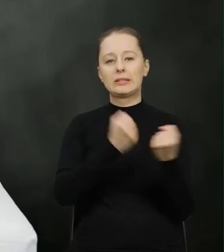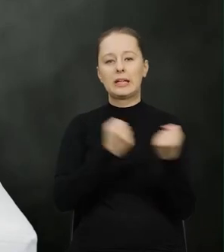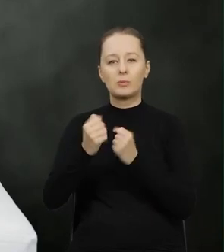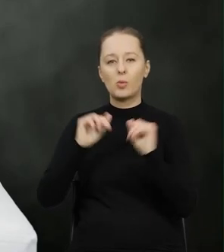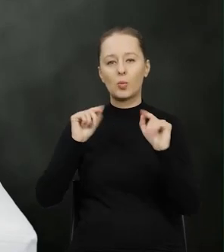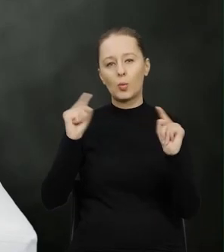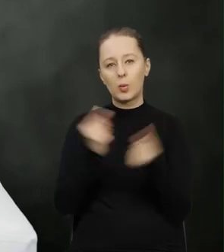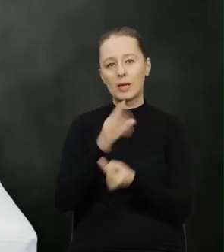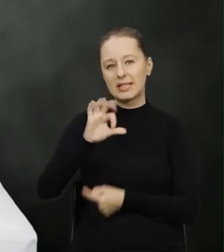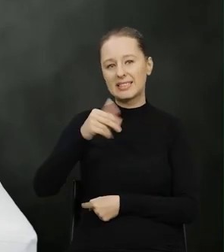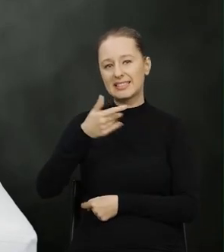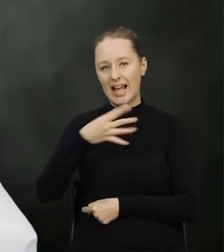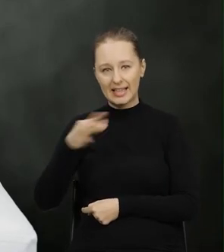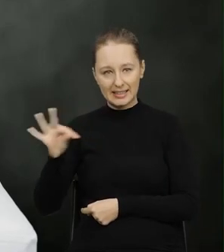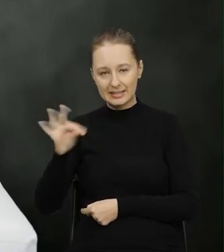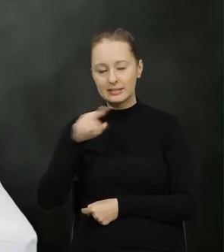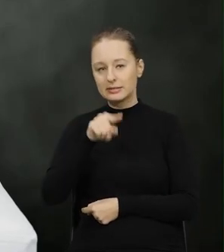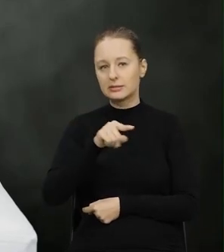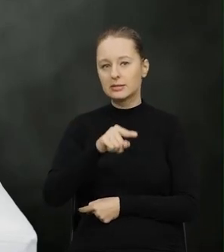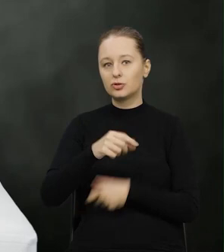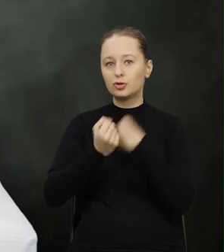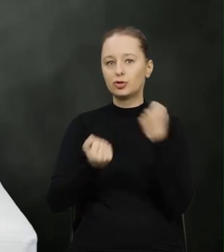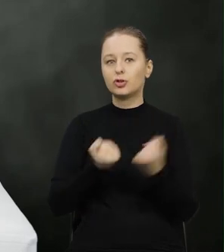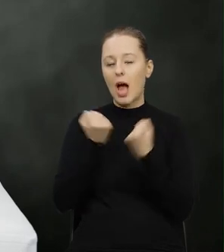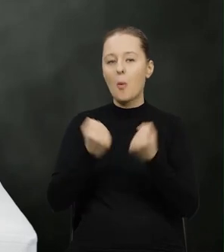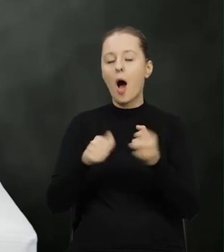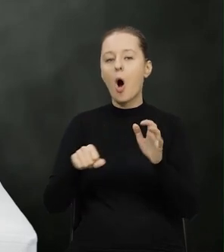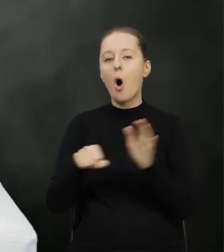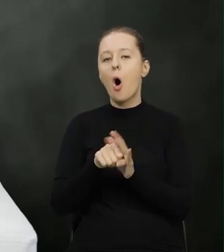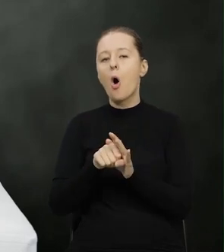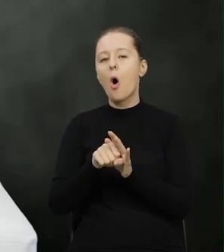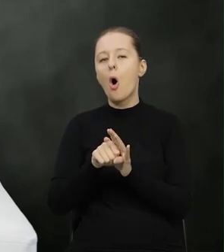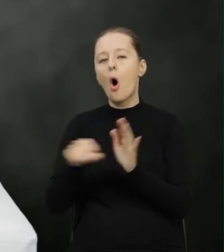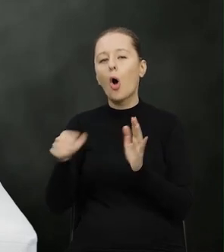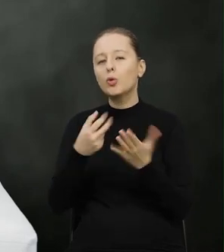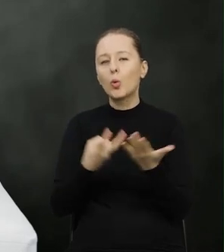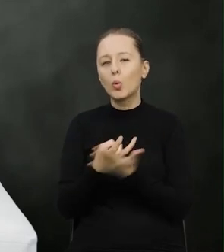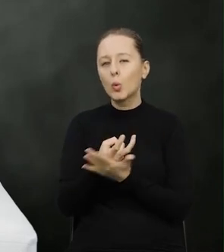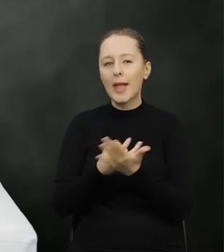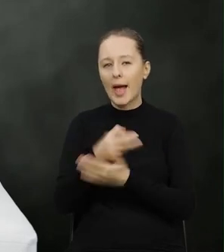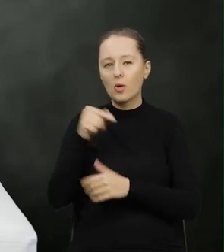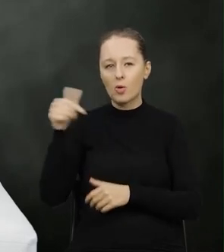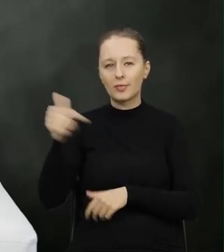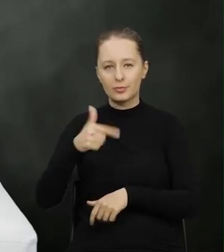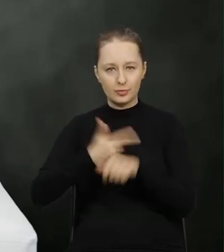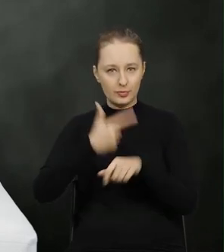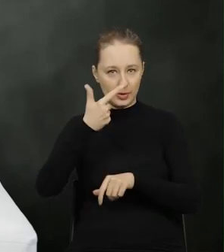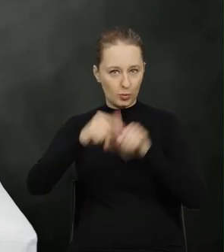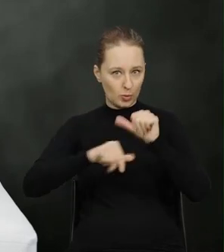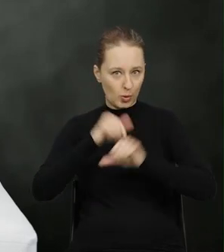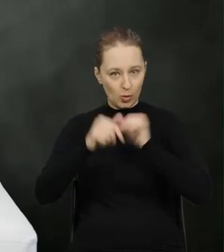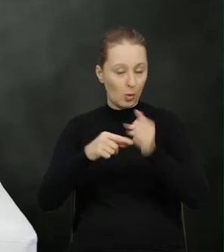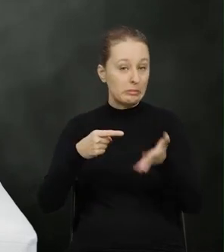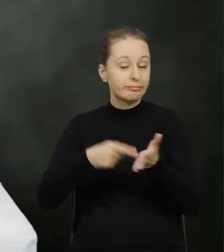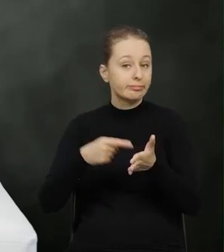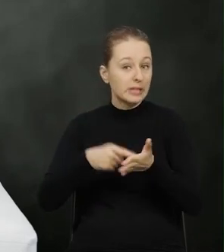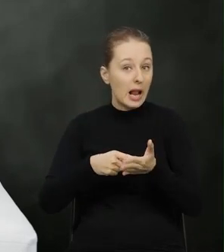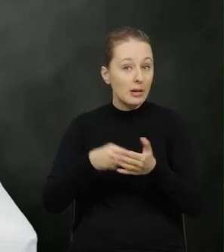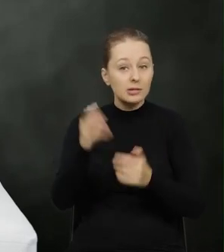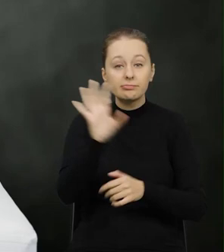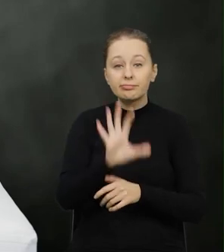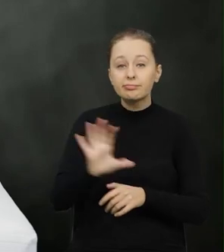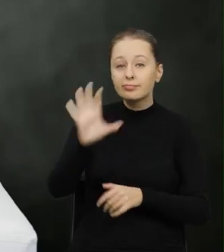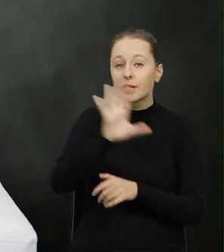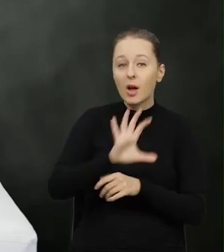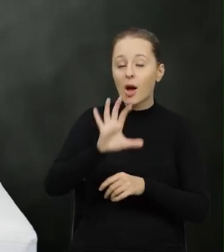skrócie mówiąc SEND, to funkcjonuje od lutego bieżącego roku i służy monitorowaniu